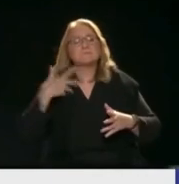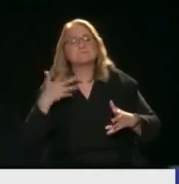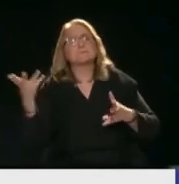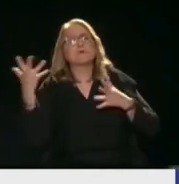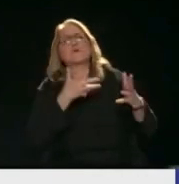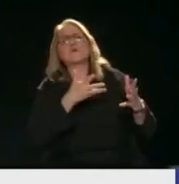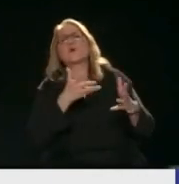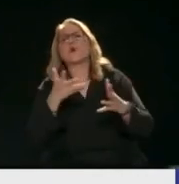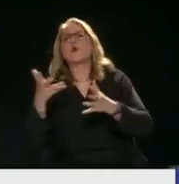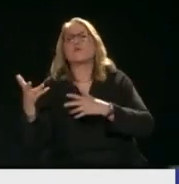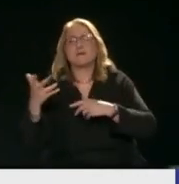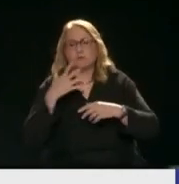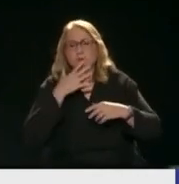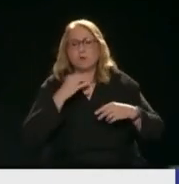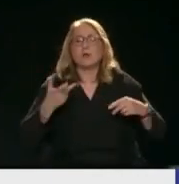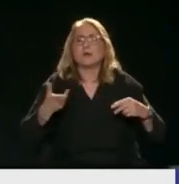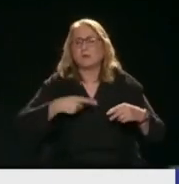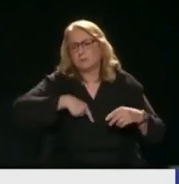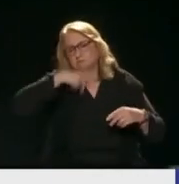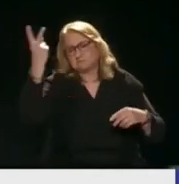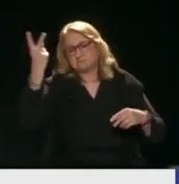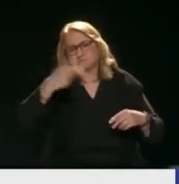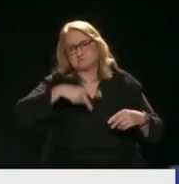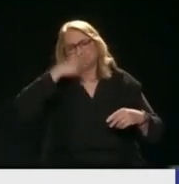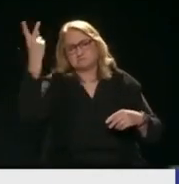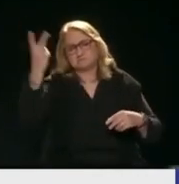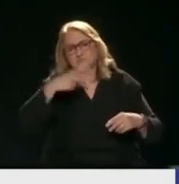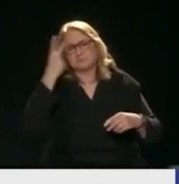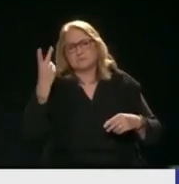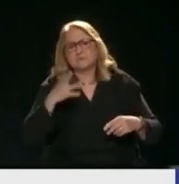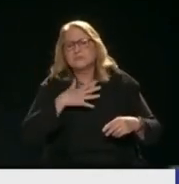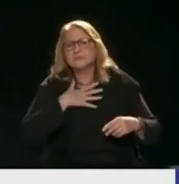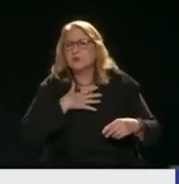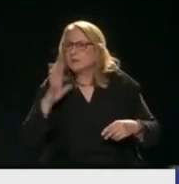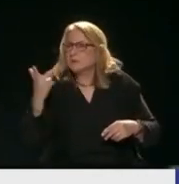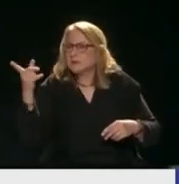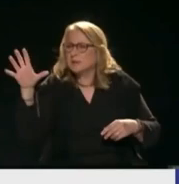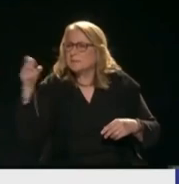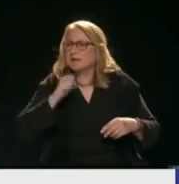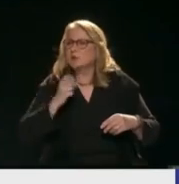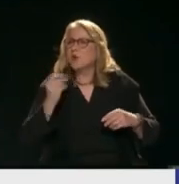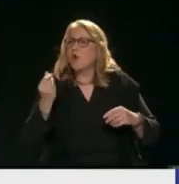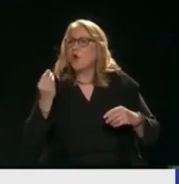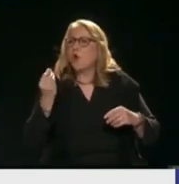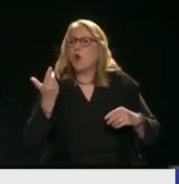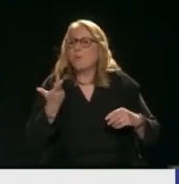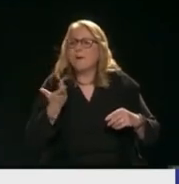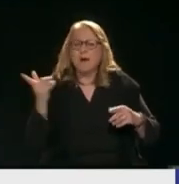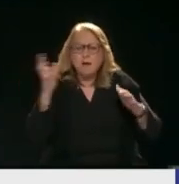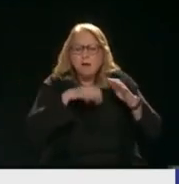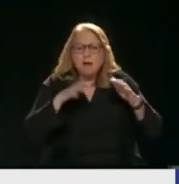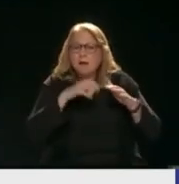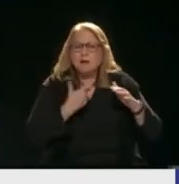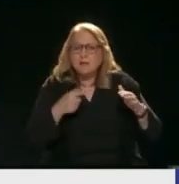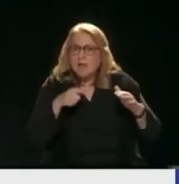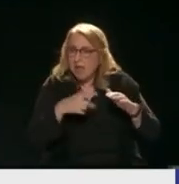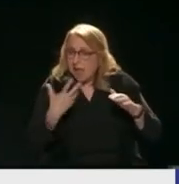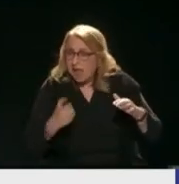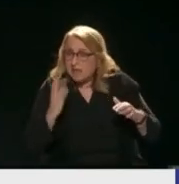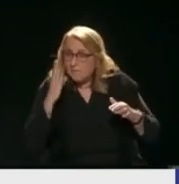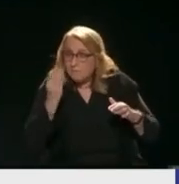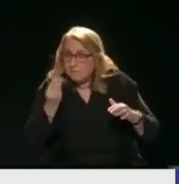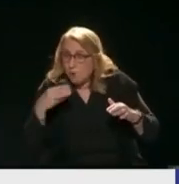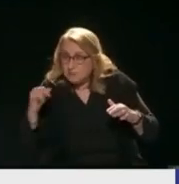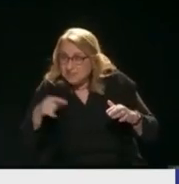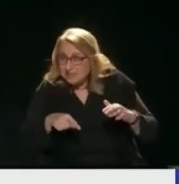κετάχανε ότι έχουν τον Υπουργό Και κάνουν την Γουστάφνη Και να μου παίρνουν χώμα Γιατί πάρεις χώμα Βοξίτη βγάλεις Έχει κάτι άλλο μέσα και δεν το